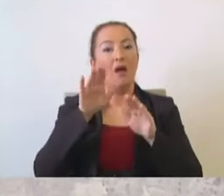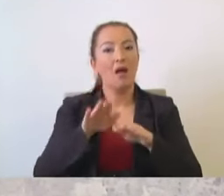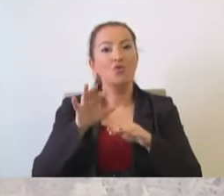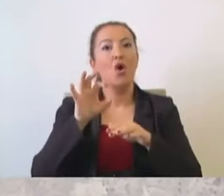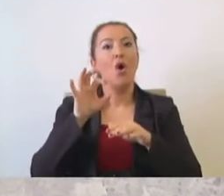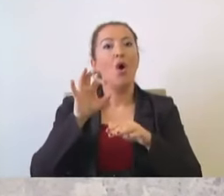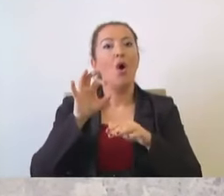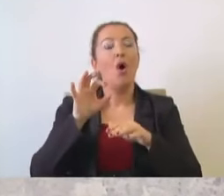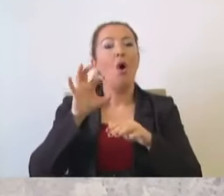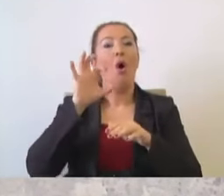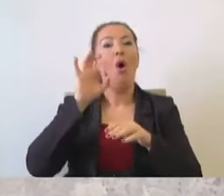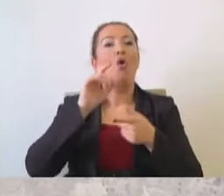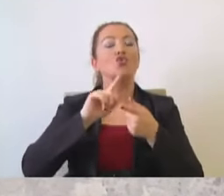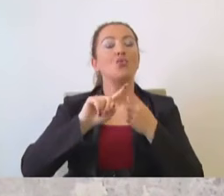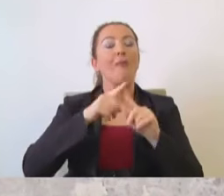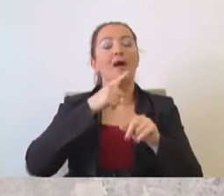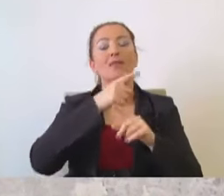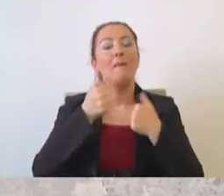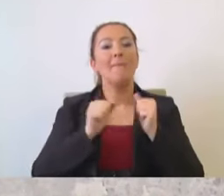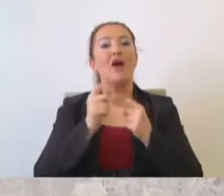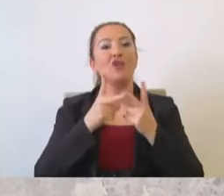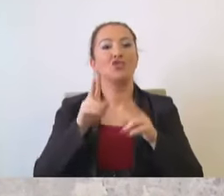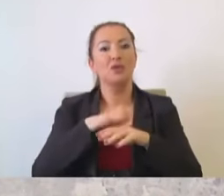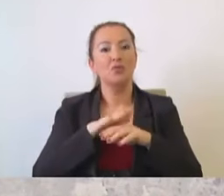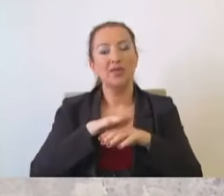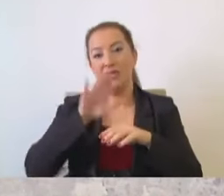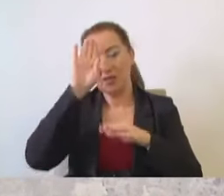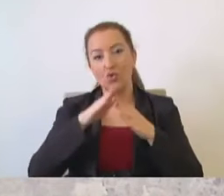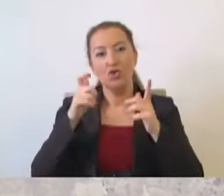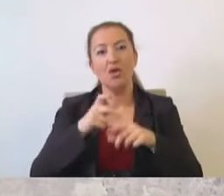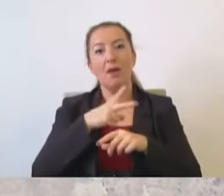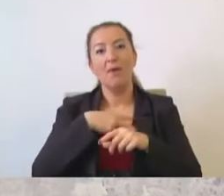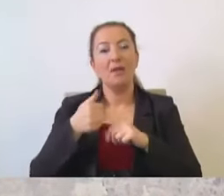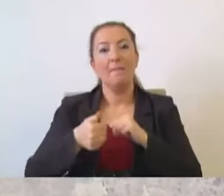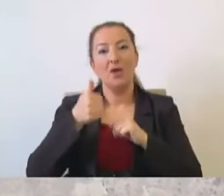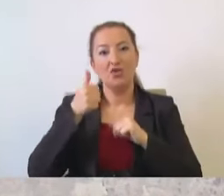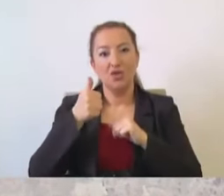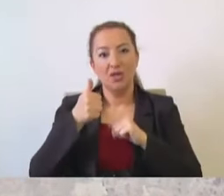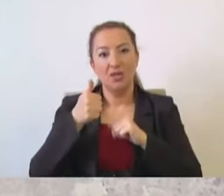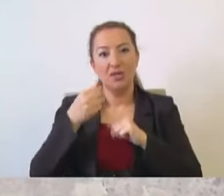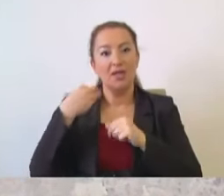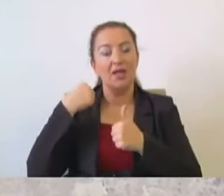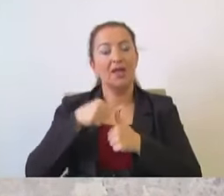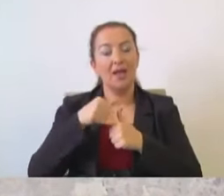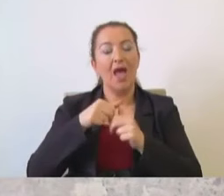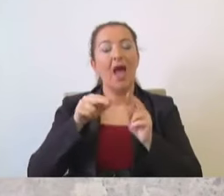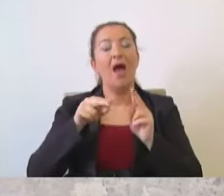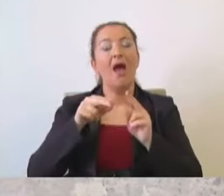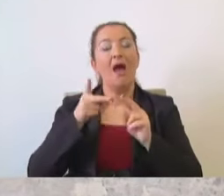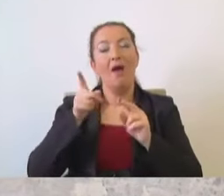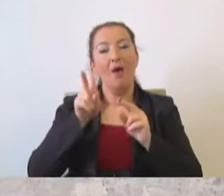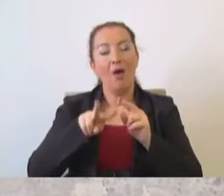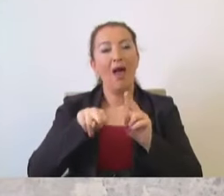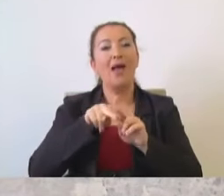Osmanlı Parkı'nın açılışı yapılıyor. Ve İstanbul Büyükşehir Belediye Başkanı, yine rahmetli Kadir